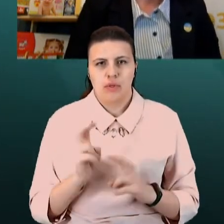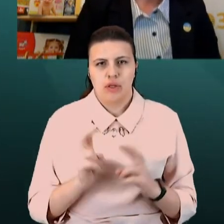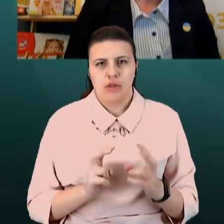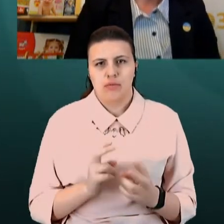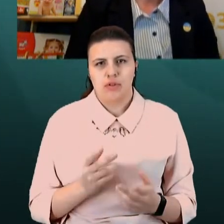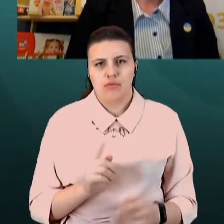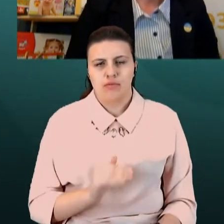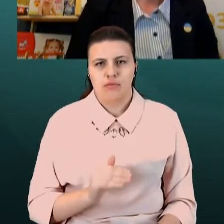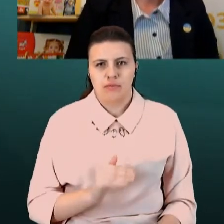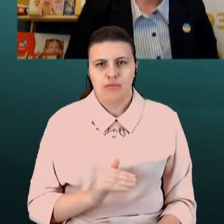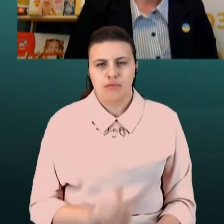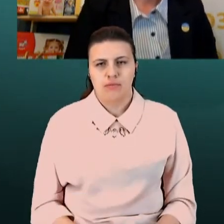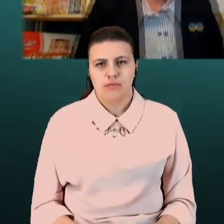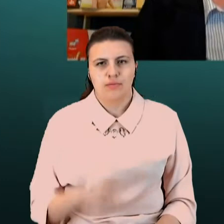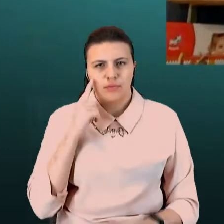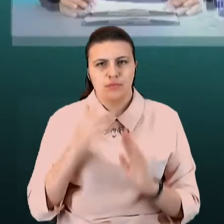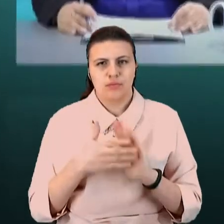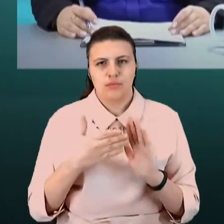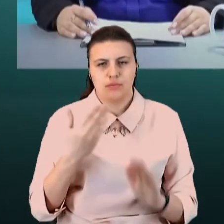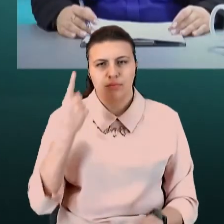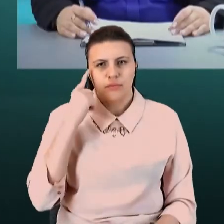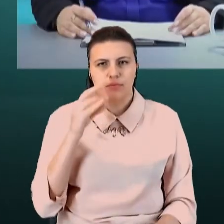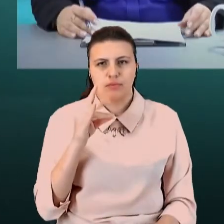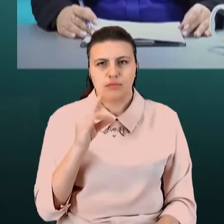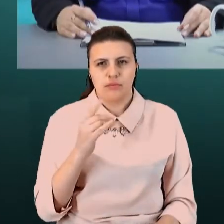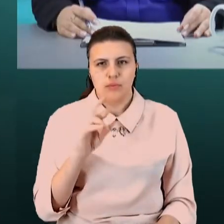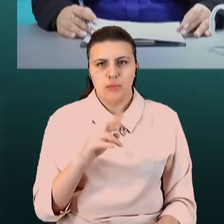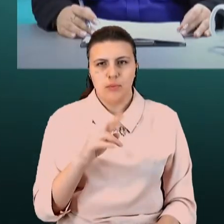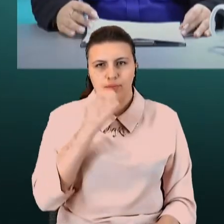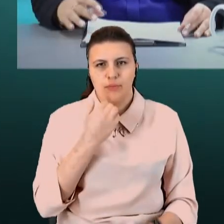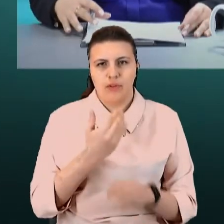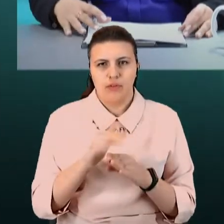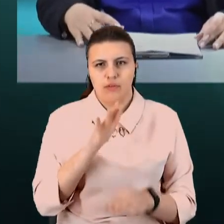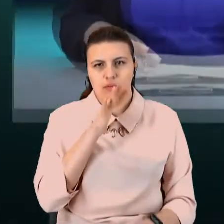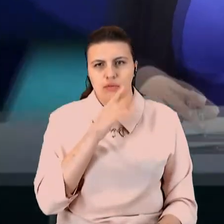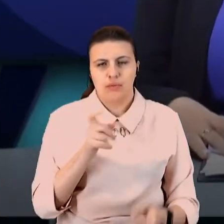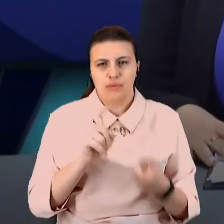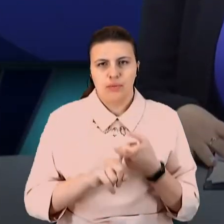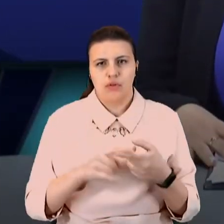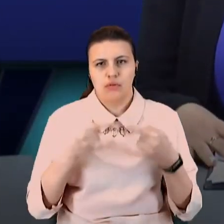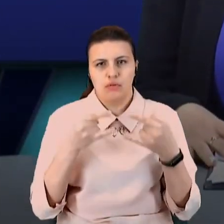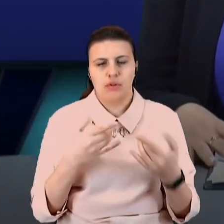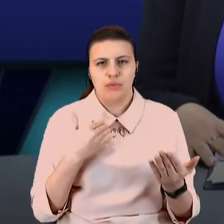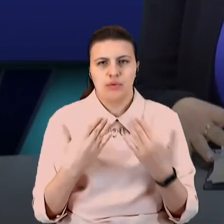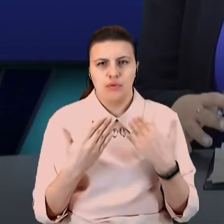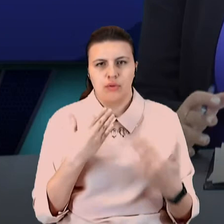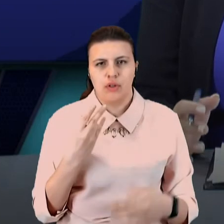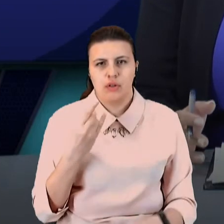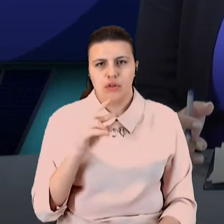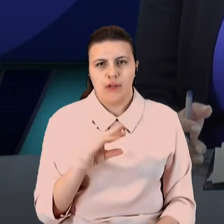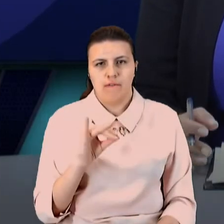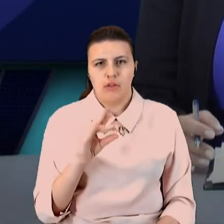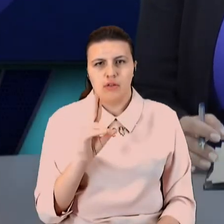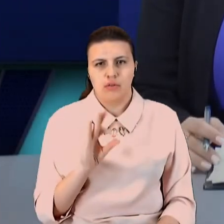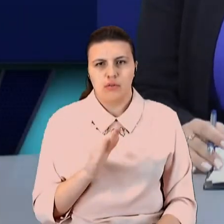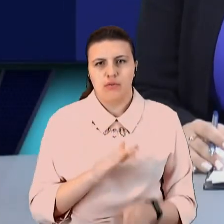Зрозуміла ваша думка, пані Наталію. Дякую за те, що виділили час та приєдналась до нашого ефіру. З нами спілкувалася Наталя Іваненко, виконавча